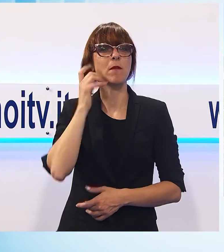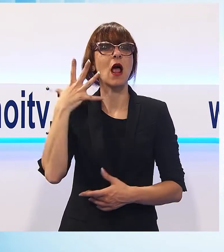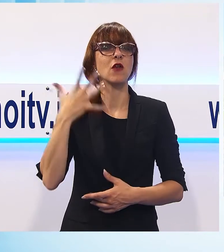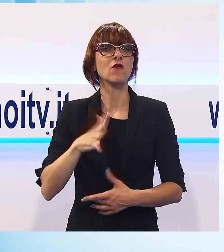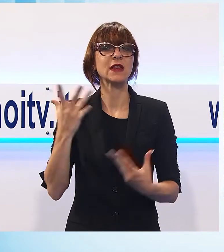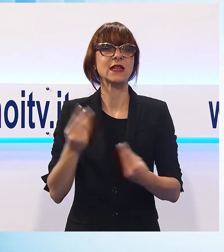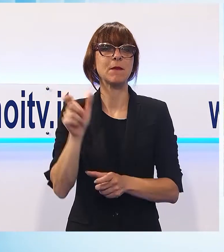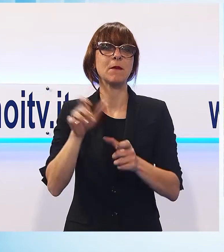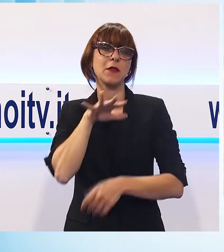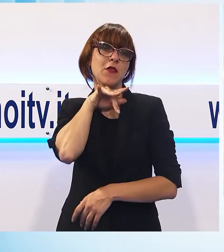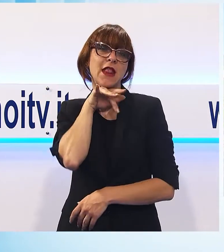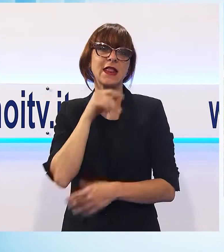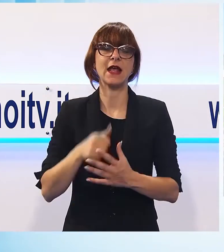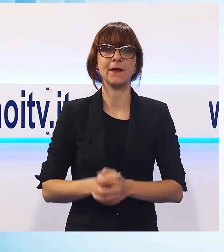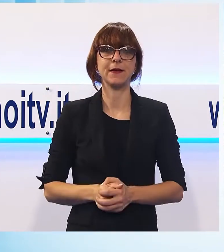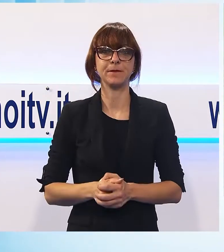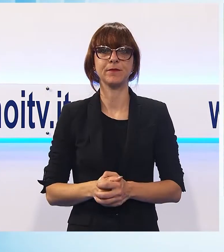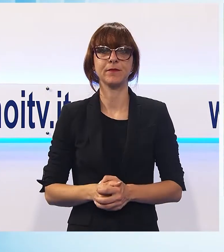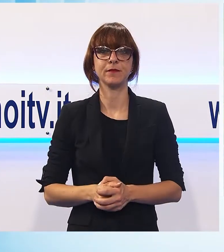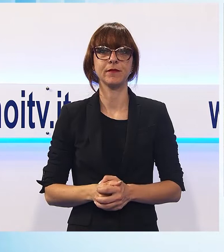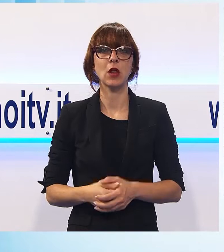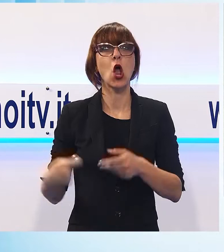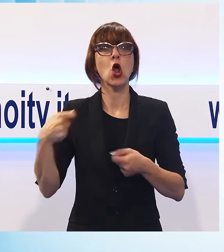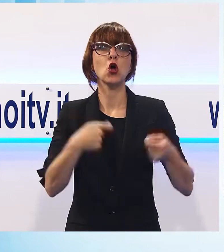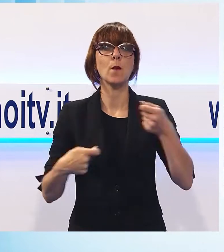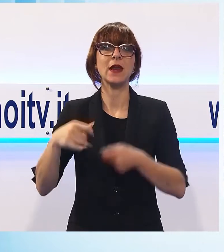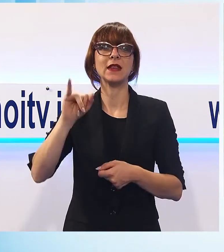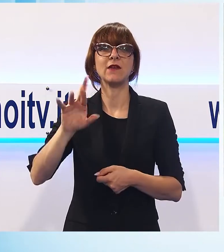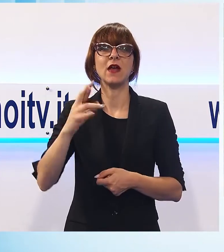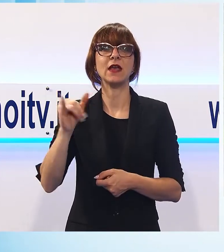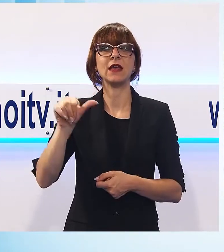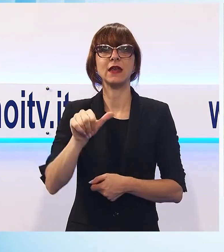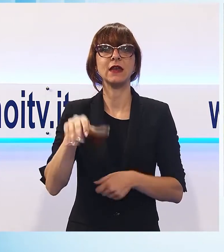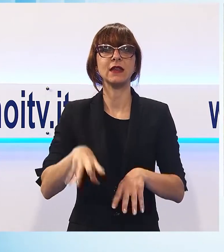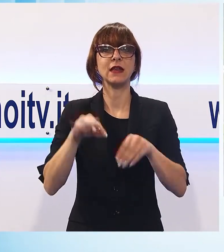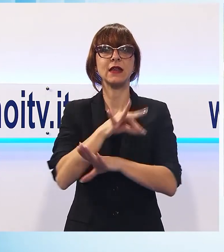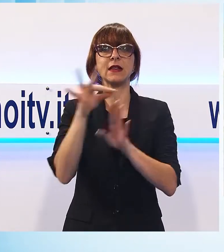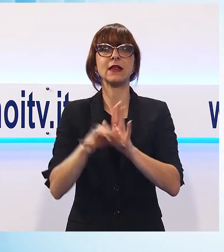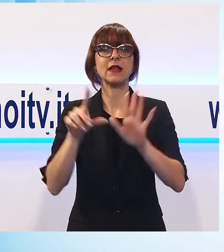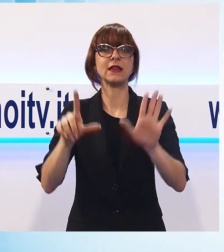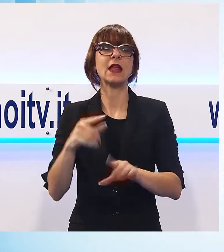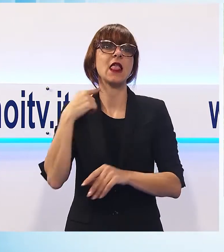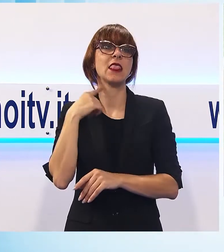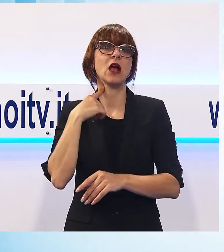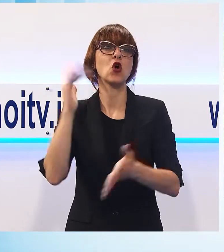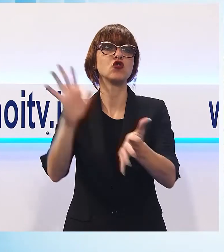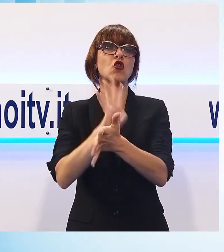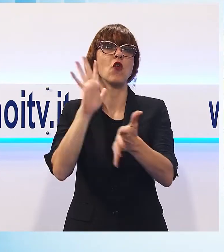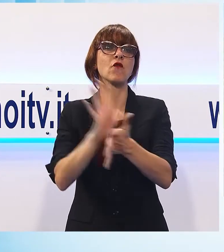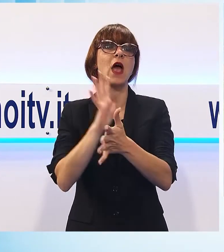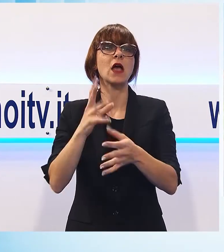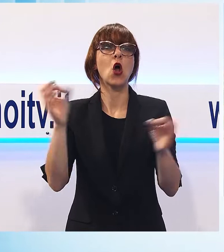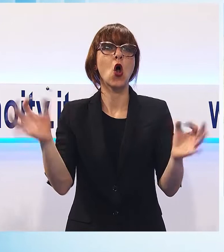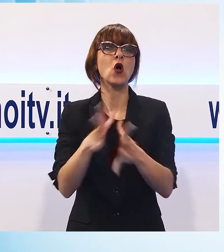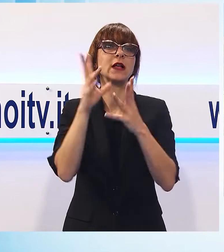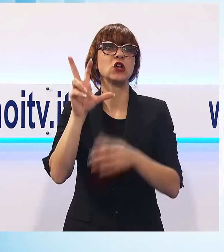una serata dedicata alla cooperativa Iris iniziano mercoledì 7 agosto le celebrazioni per il trentennale del centro diurno